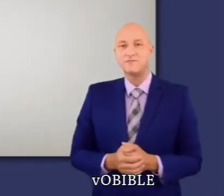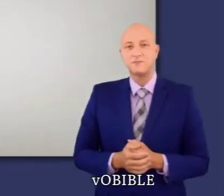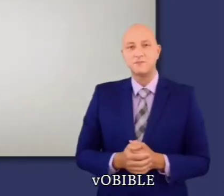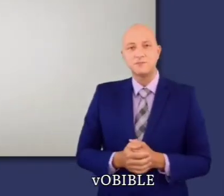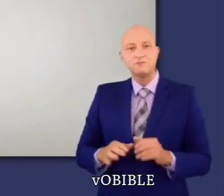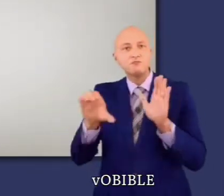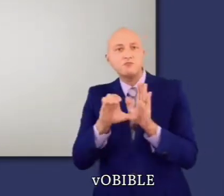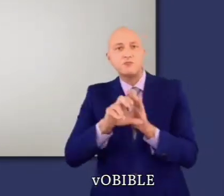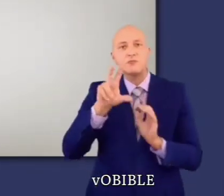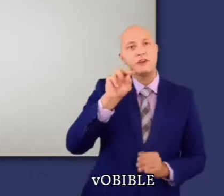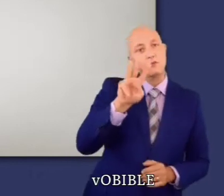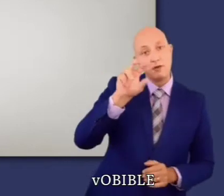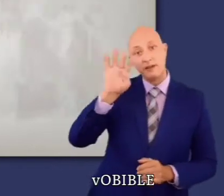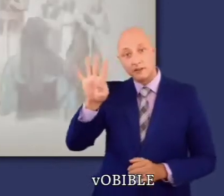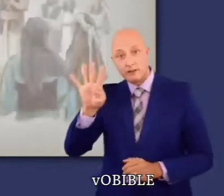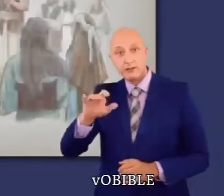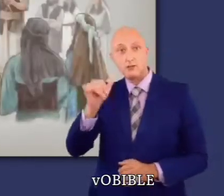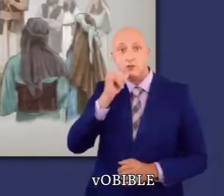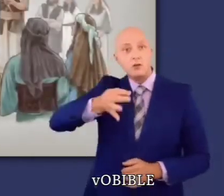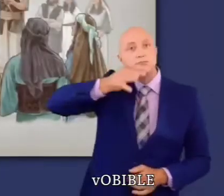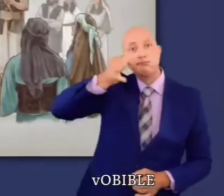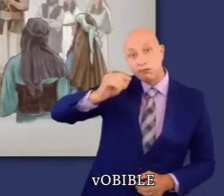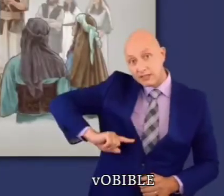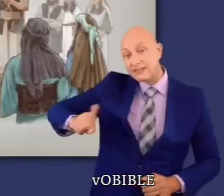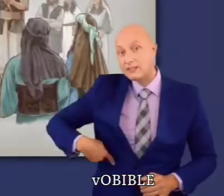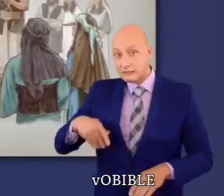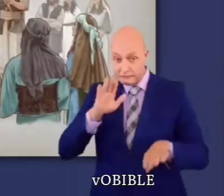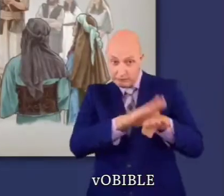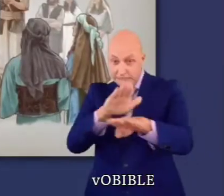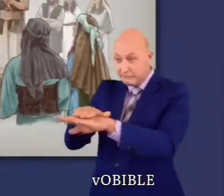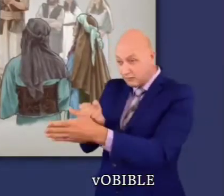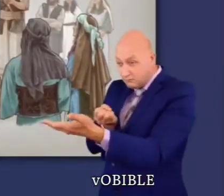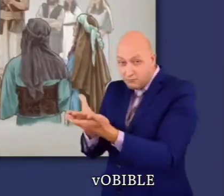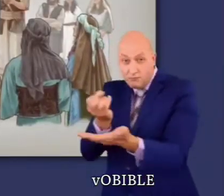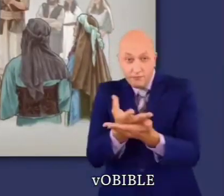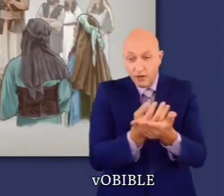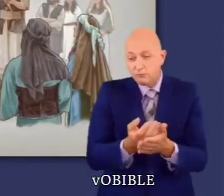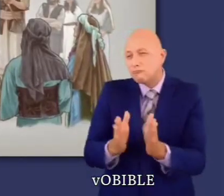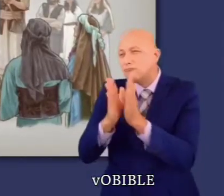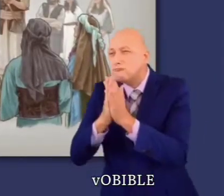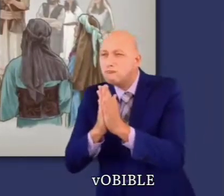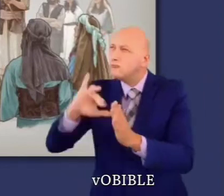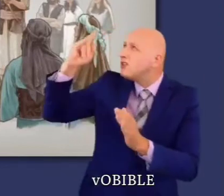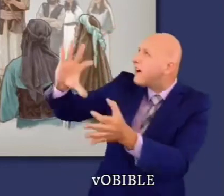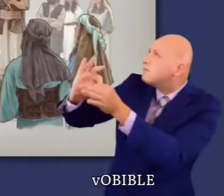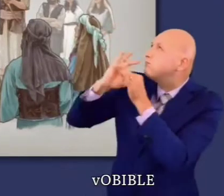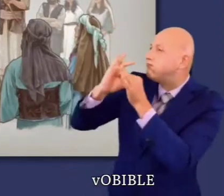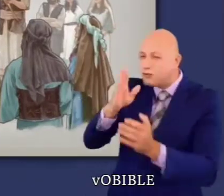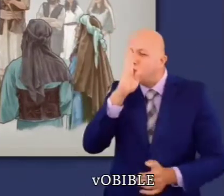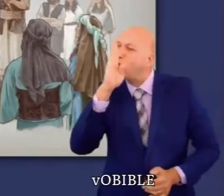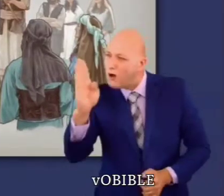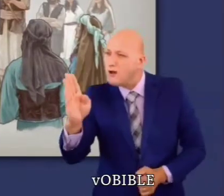Les chapitres 23 et 24 contiennent les paroles d'adieu de Josué. Il exhorte le peuple à craindre